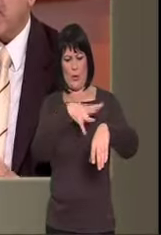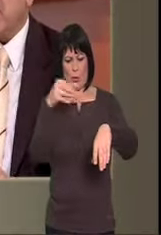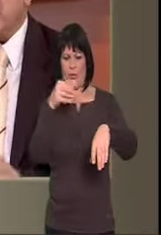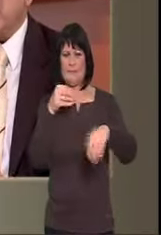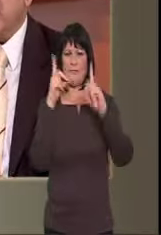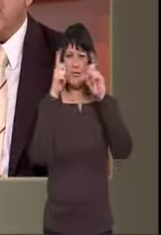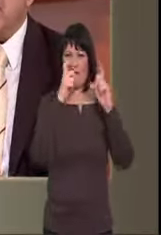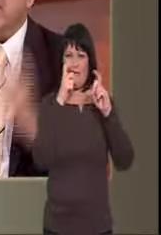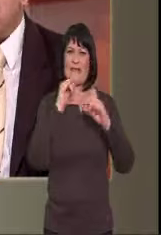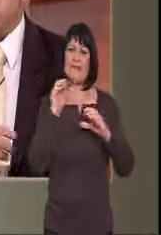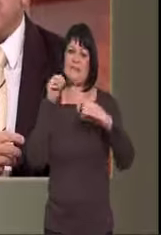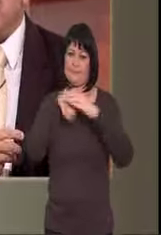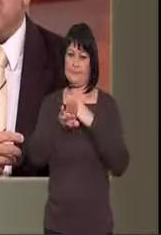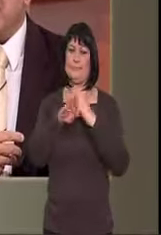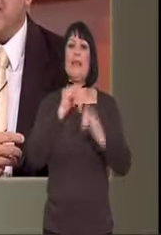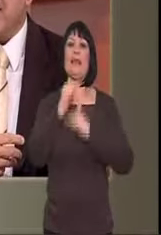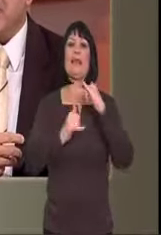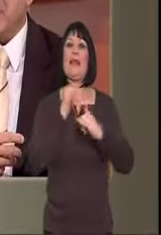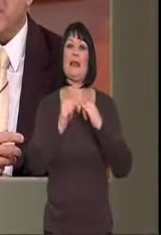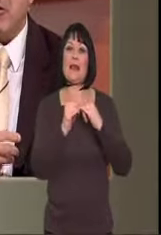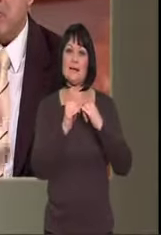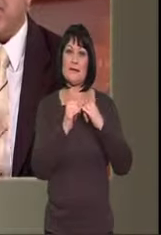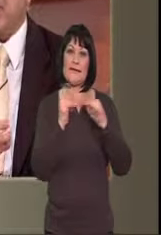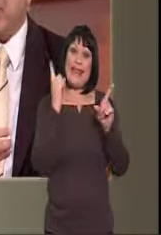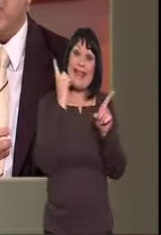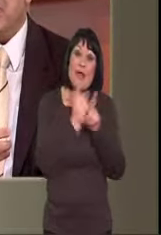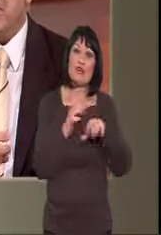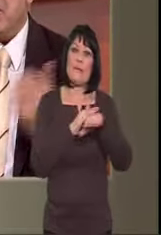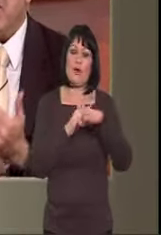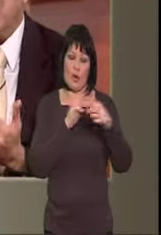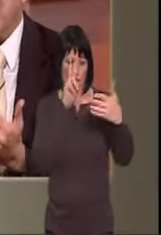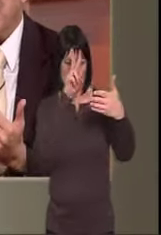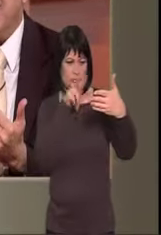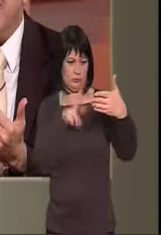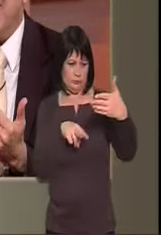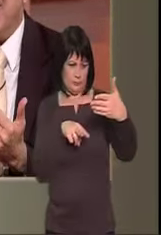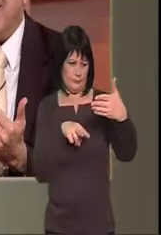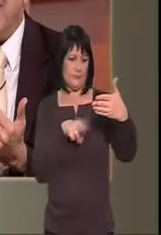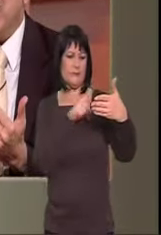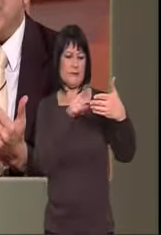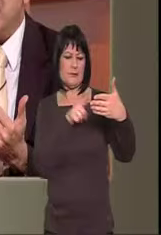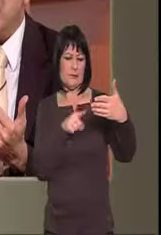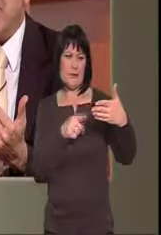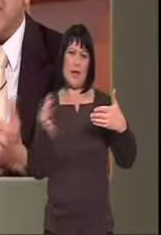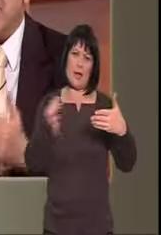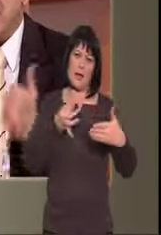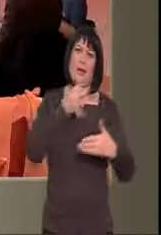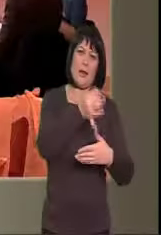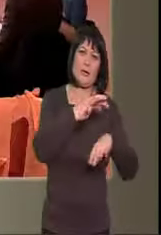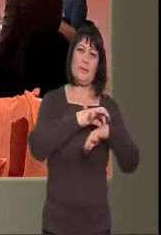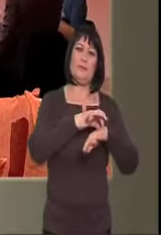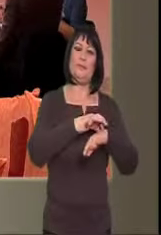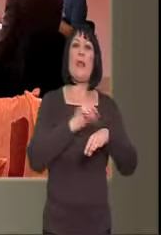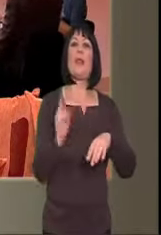Αυτές τις φωτογραφίες μέσω ίντερνετ τις γνωματεύει δερματολόγος και παρέχεται η νοσηλεία στον ασθενή. Και έτσι ένας